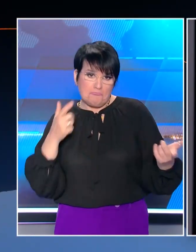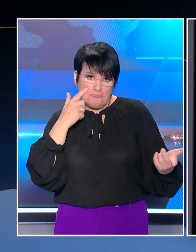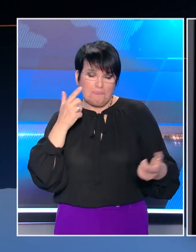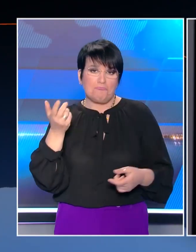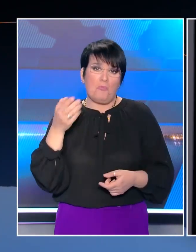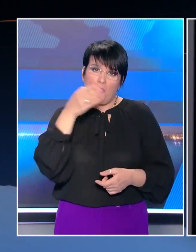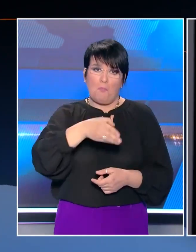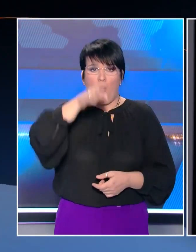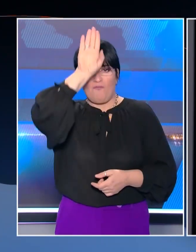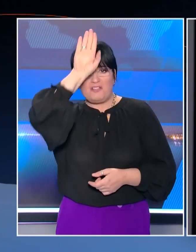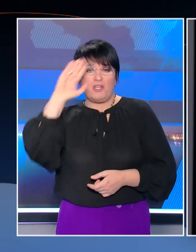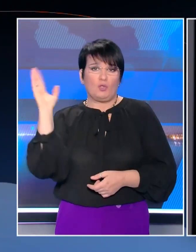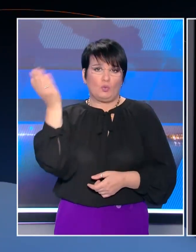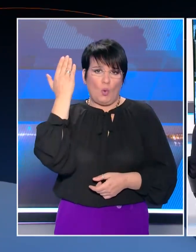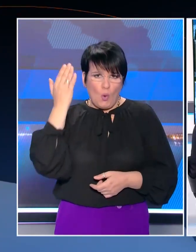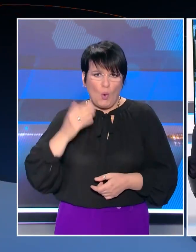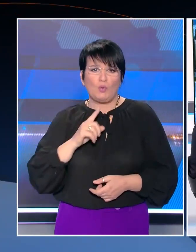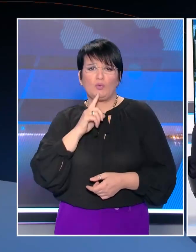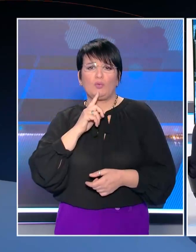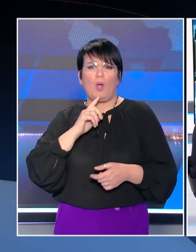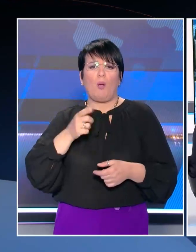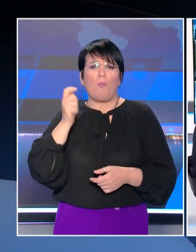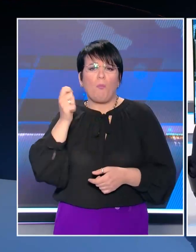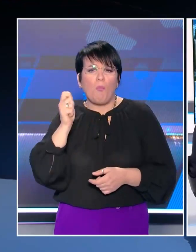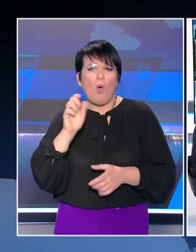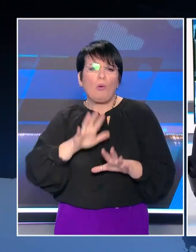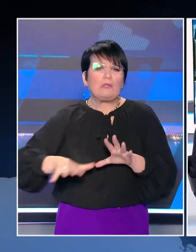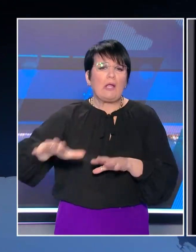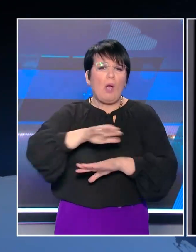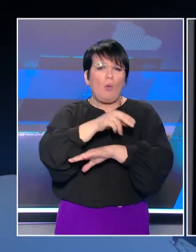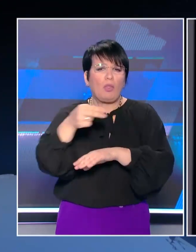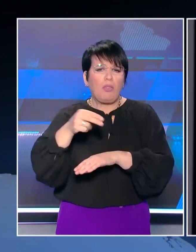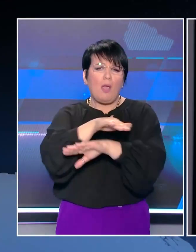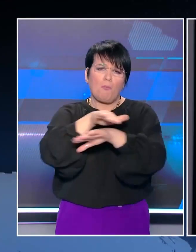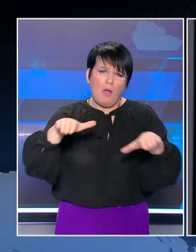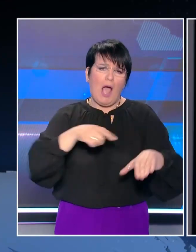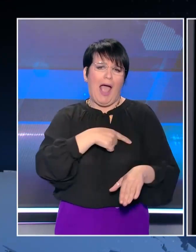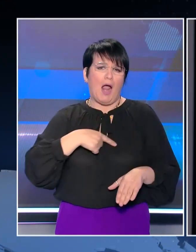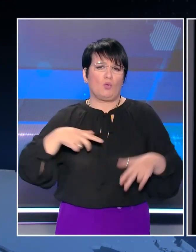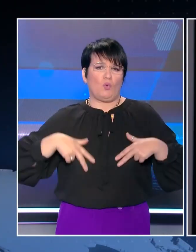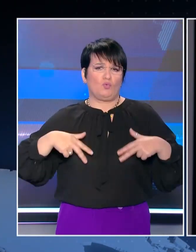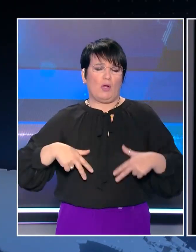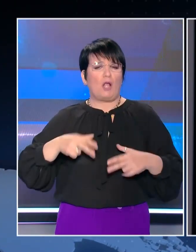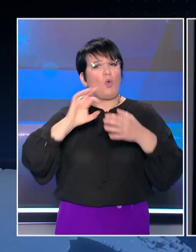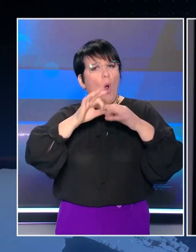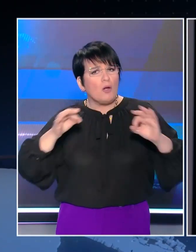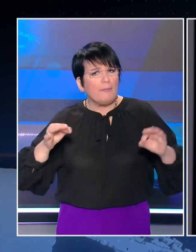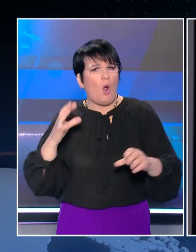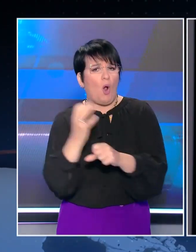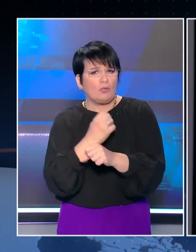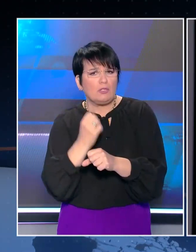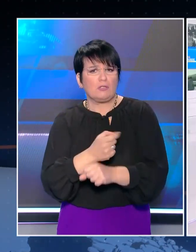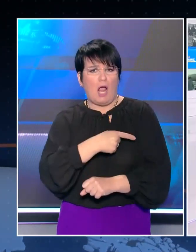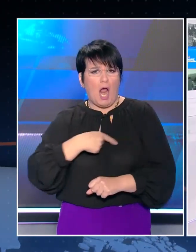Τέος Βασιλιάς έχει κλείσει το πολιτιακό, από εκεί και πέρα όμως δεν πάβει να υπήρξε αρχηγός του κράτους, Ολυμπιονίκης,